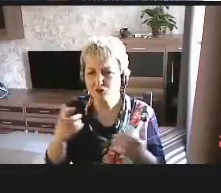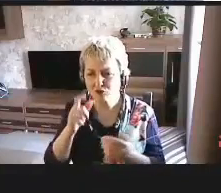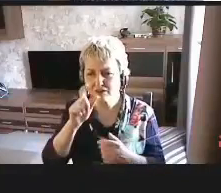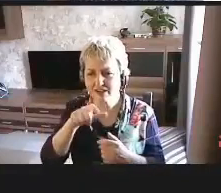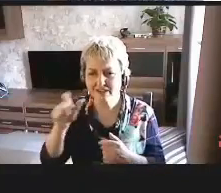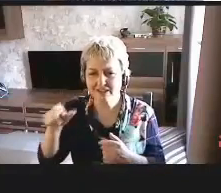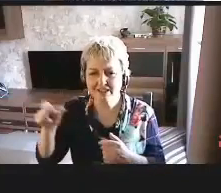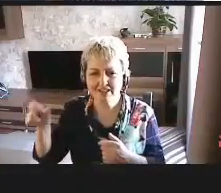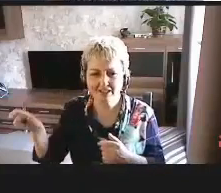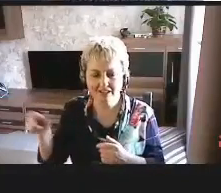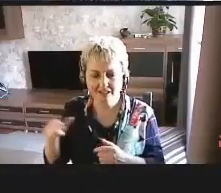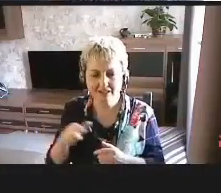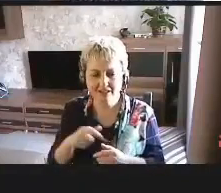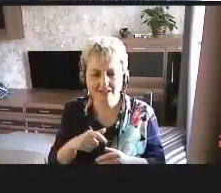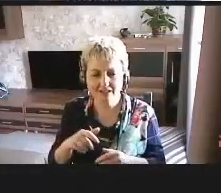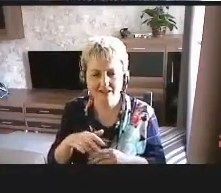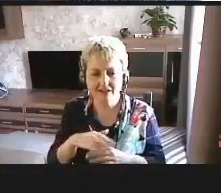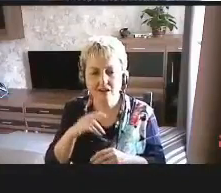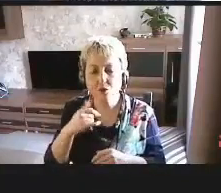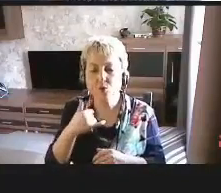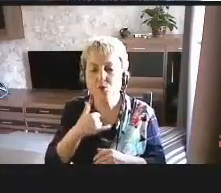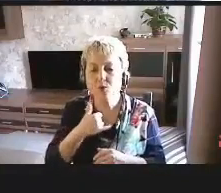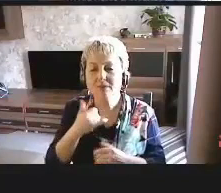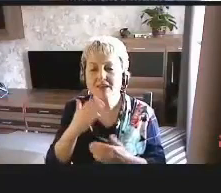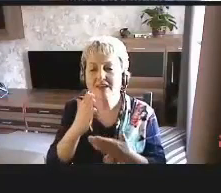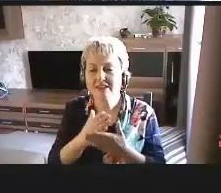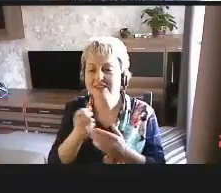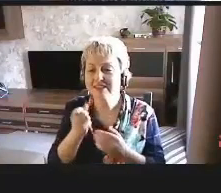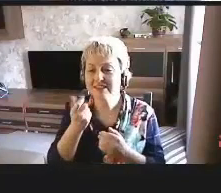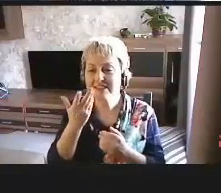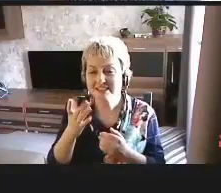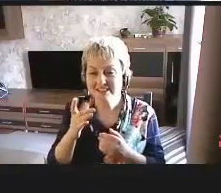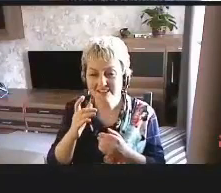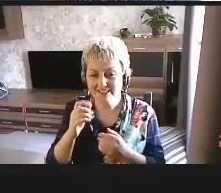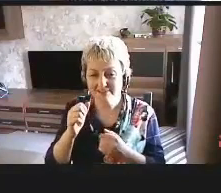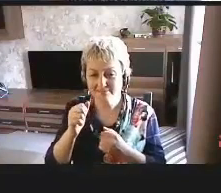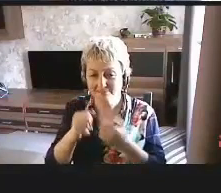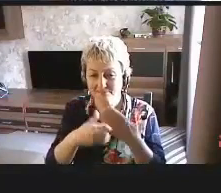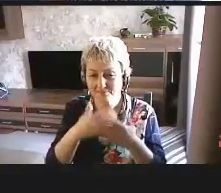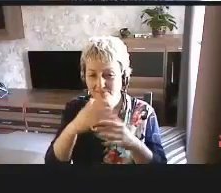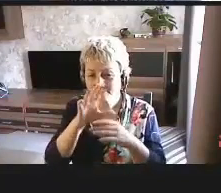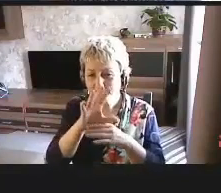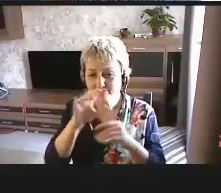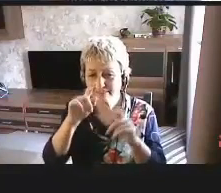людей. У меня есть несколько слайдов.